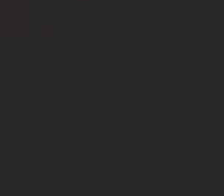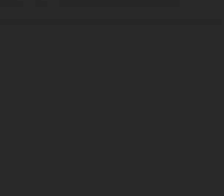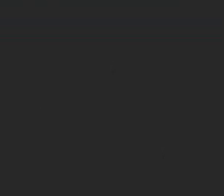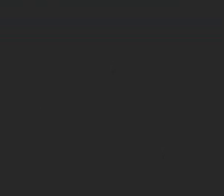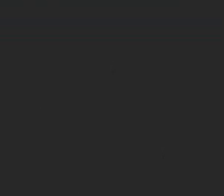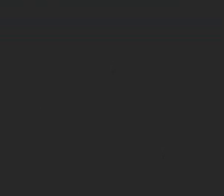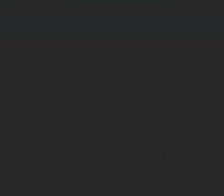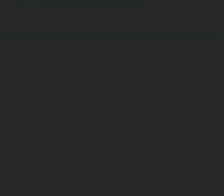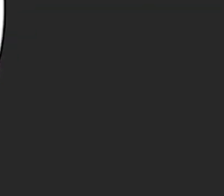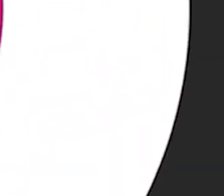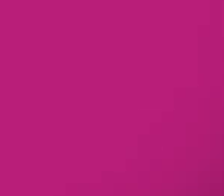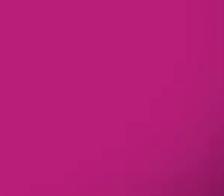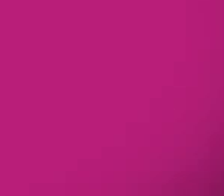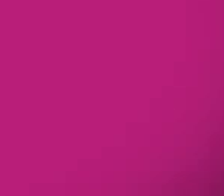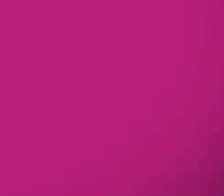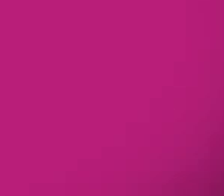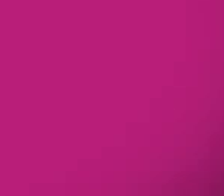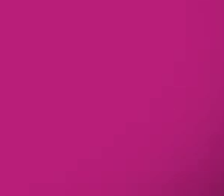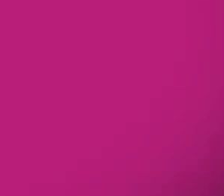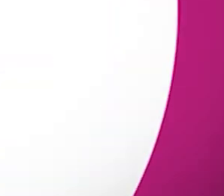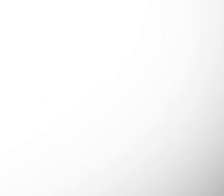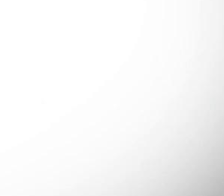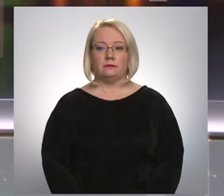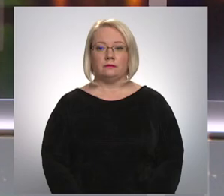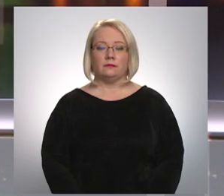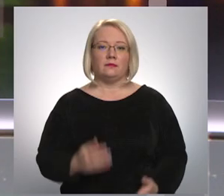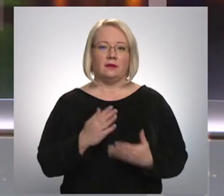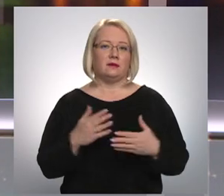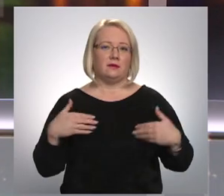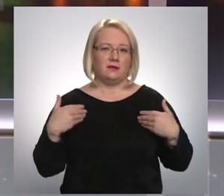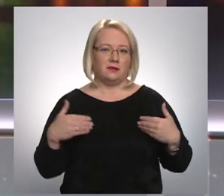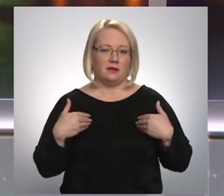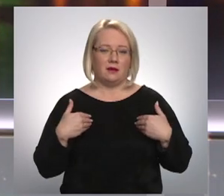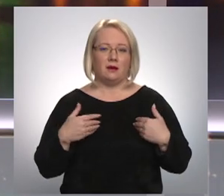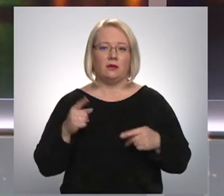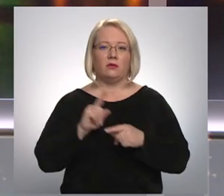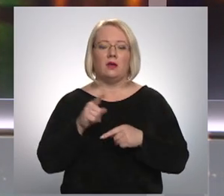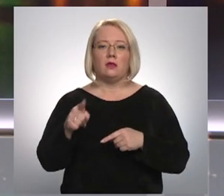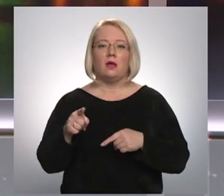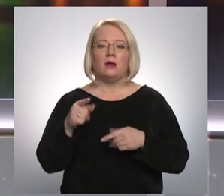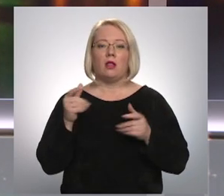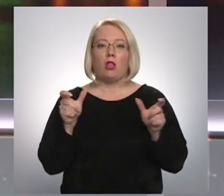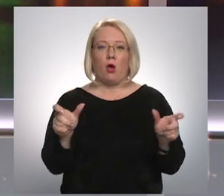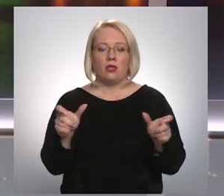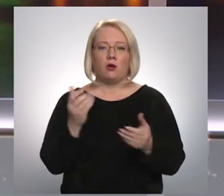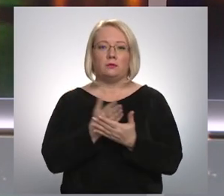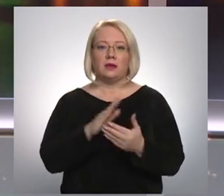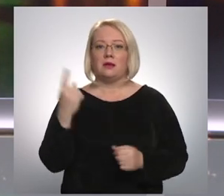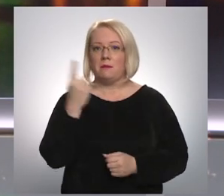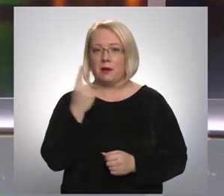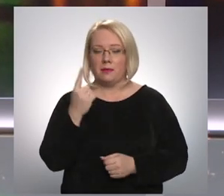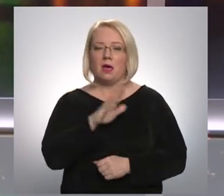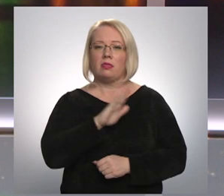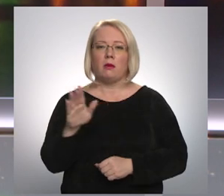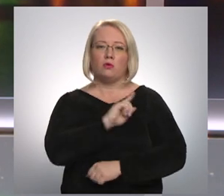Re, visi ēters ir te! Tā sauktais lockdowns beigsies pirmdien. Bērns nebūs